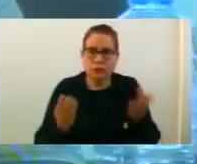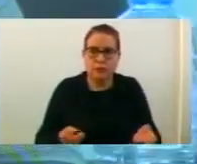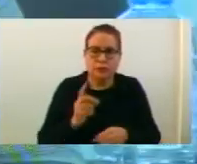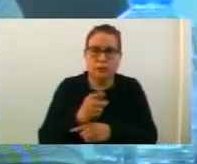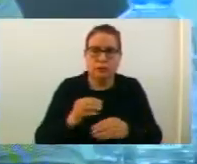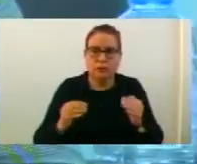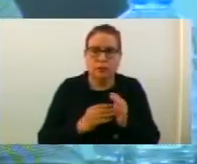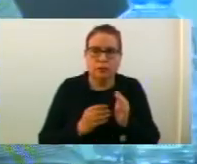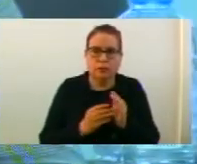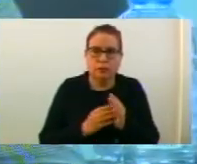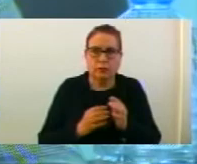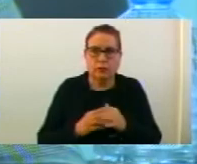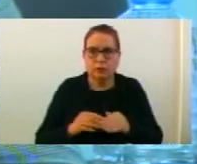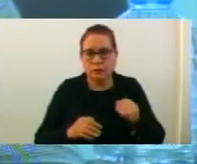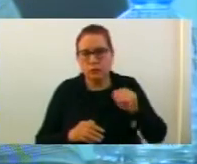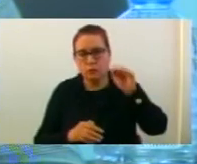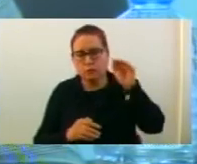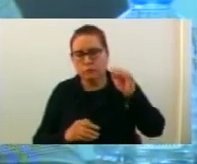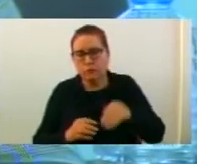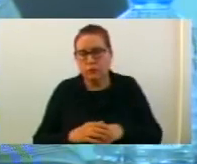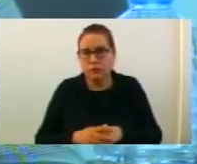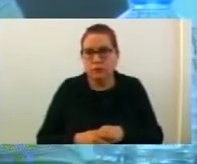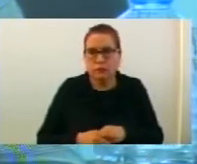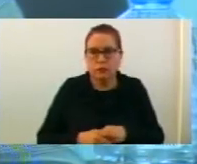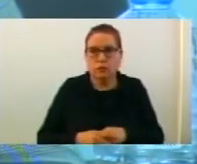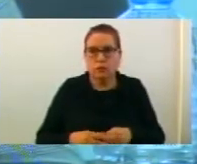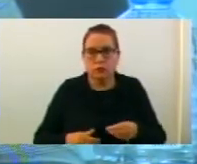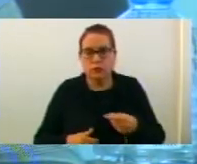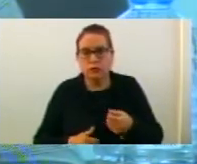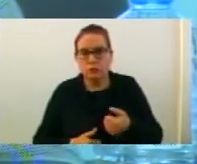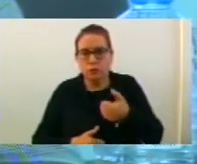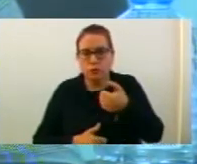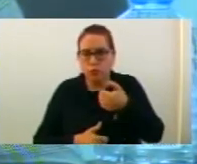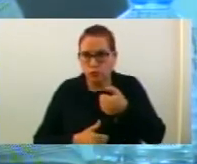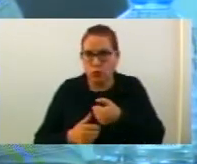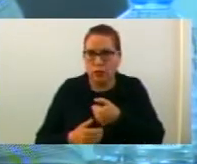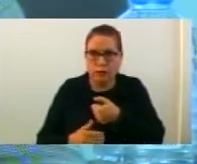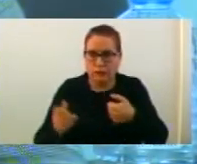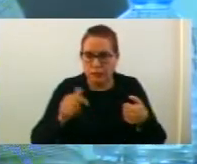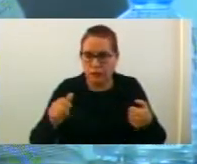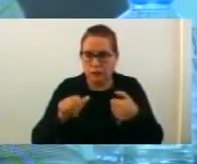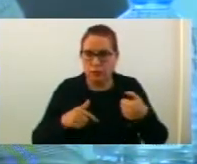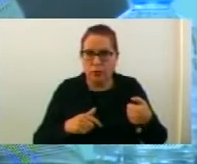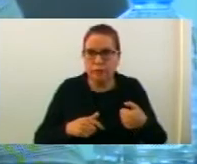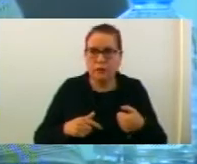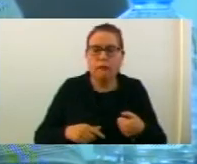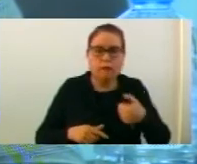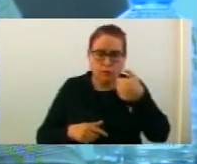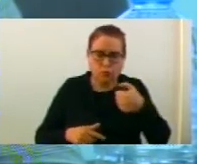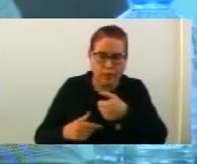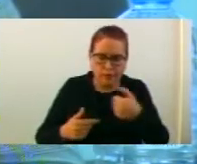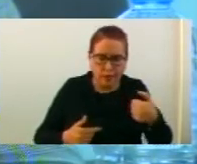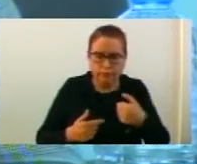треба да има тенденција на сголемување, затоа што 100 евра, може би се, отприлика 100 евра, колку што е